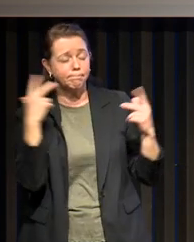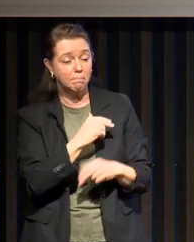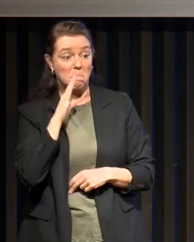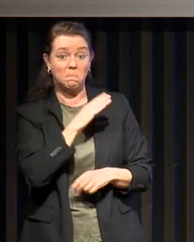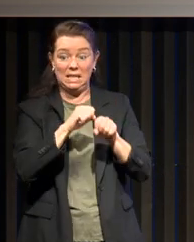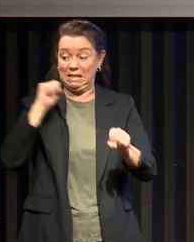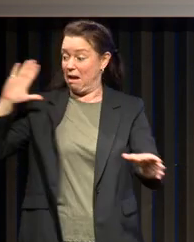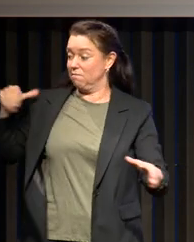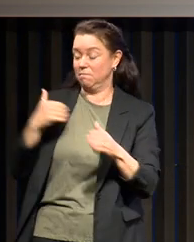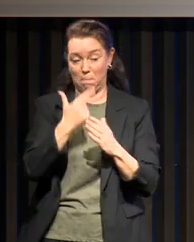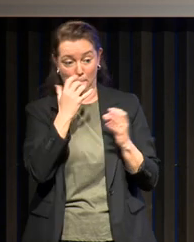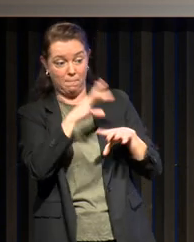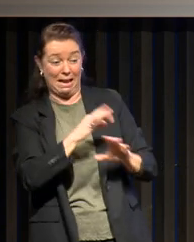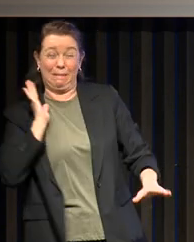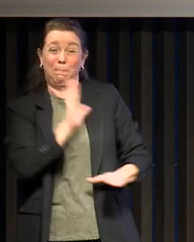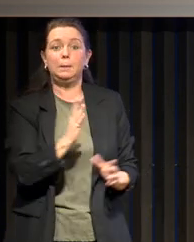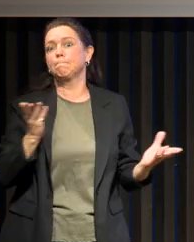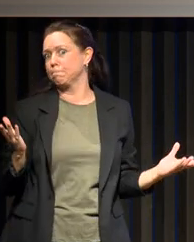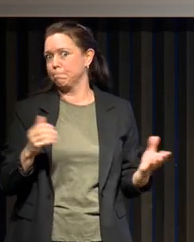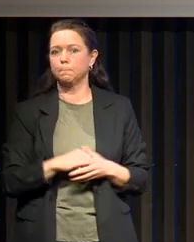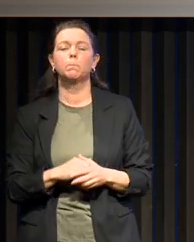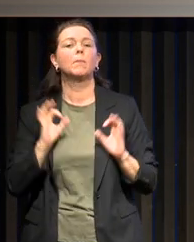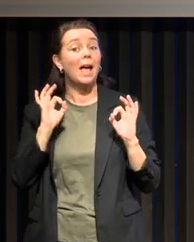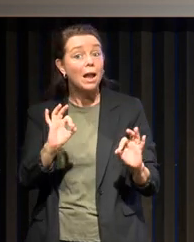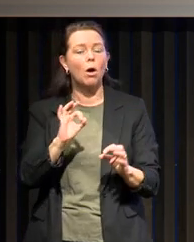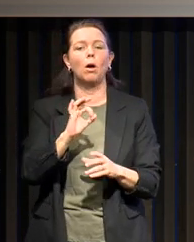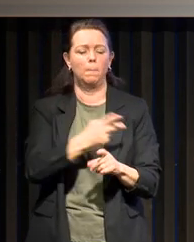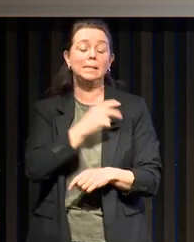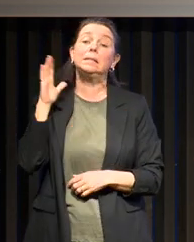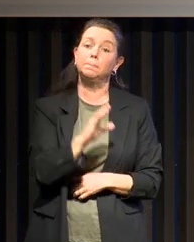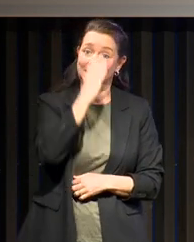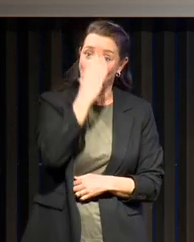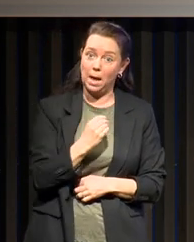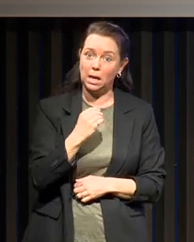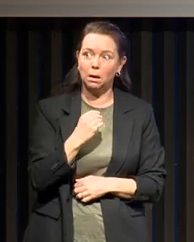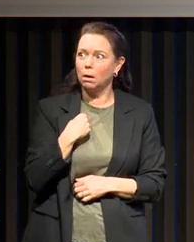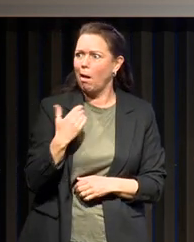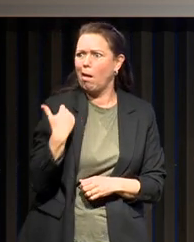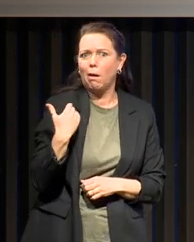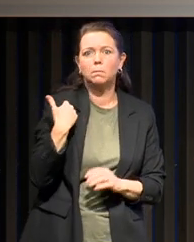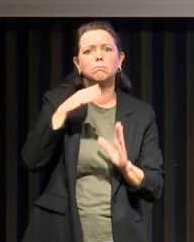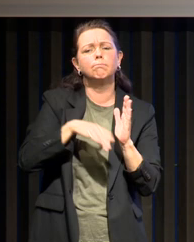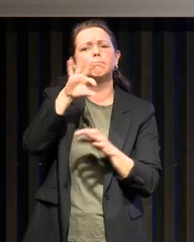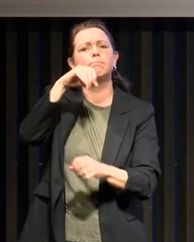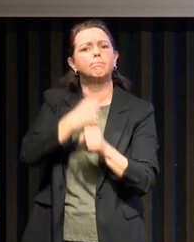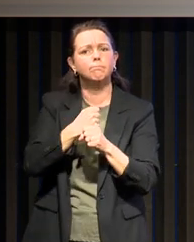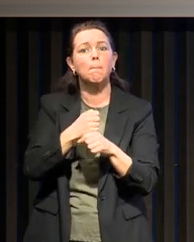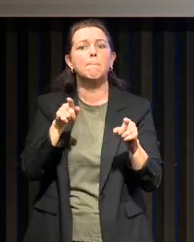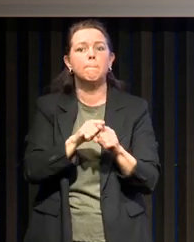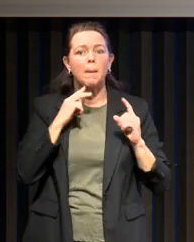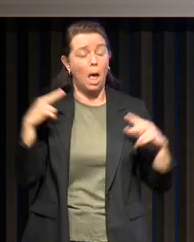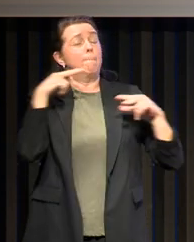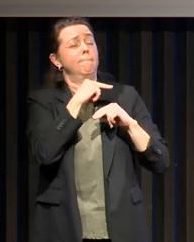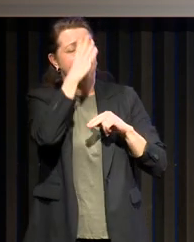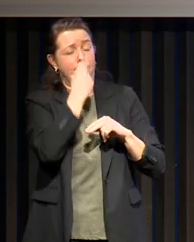Alors, les apnées du sommeil, c'est une histoire récente. La médecine du sommeil est une histoire récente qui a moins de 50 ans et les apnées du sommeil également. Et ce que je vais